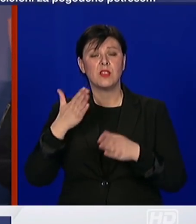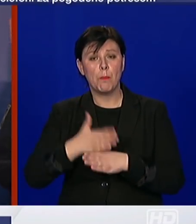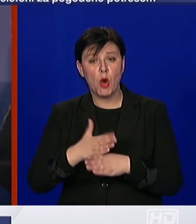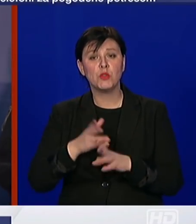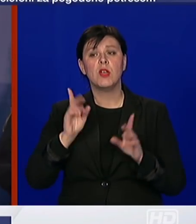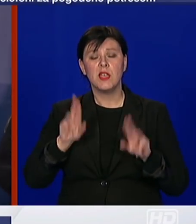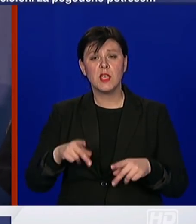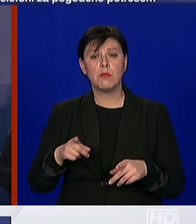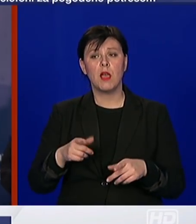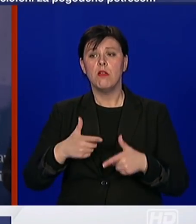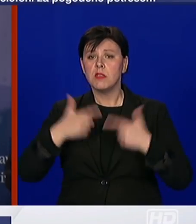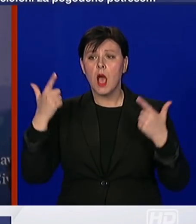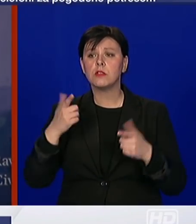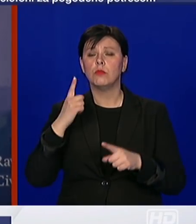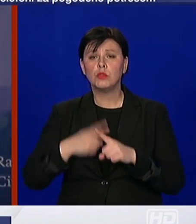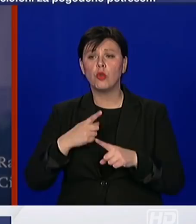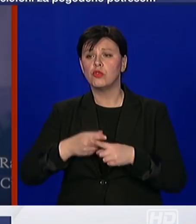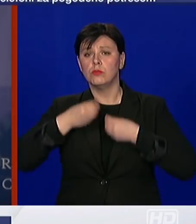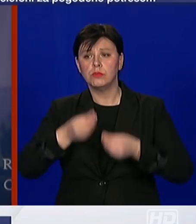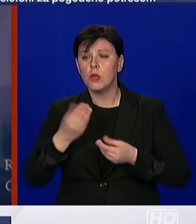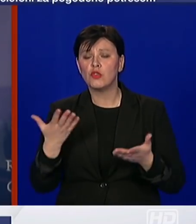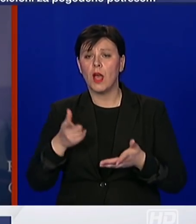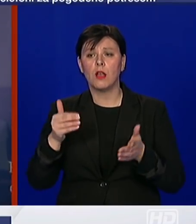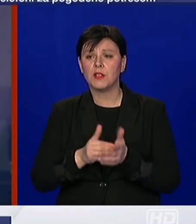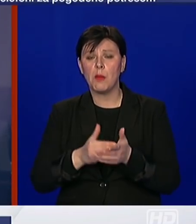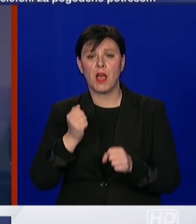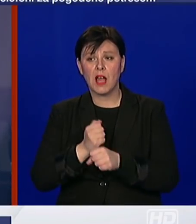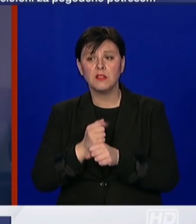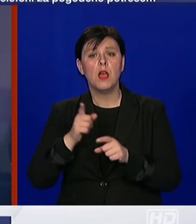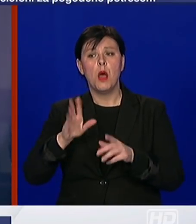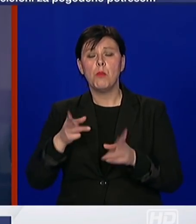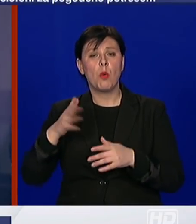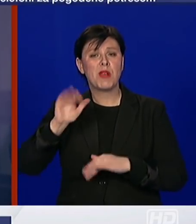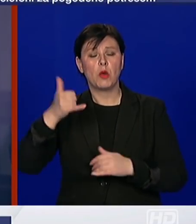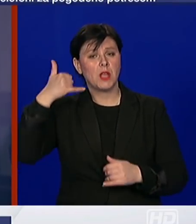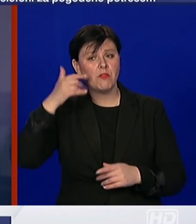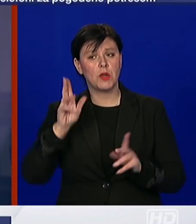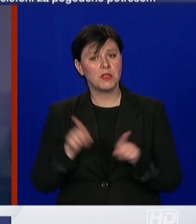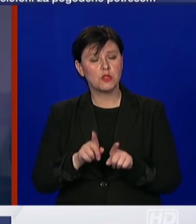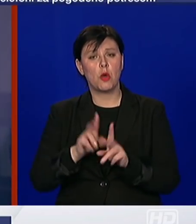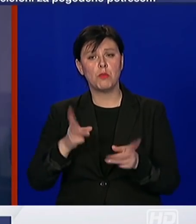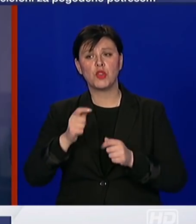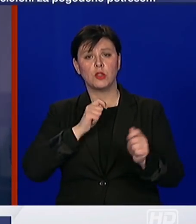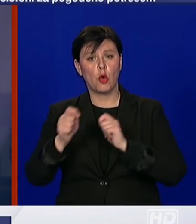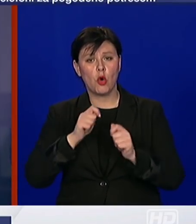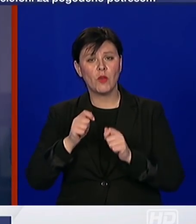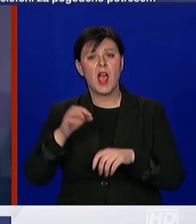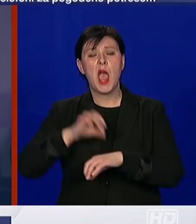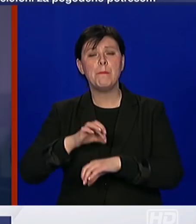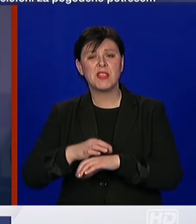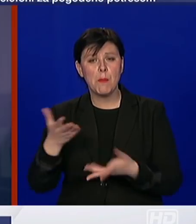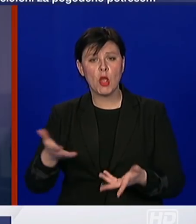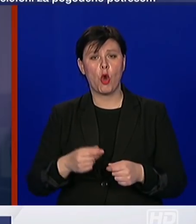imaju vrlo jasna uputstva i mogu se i direktno, online i telefonom dogovarati sa epidemiolozima